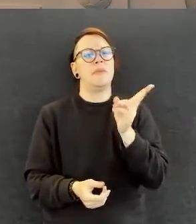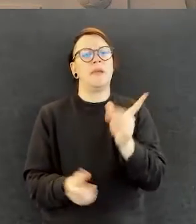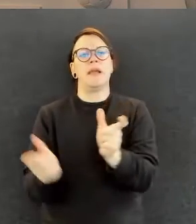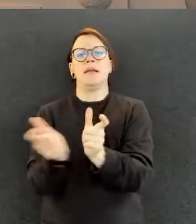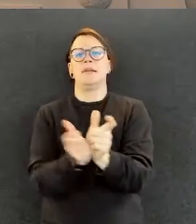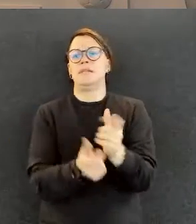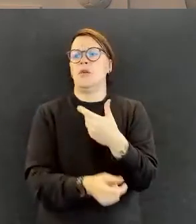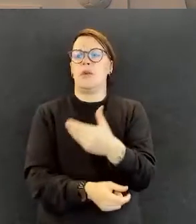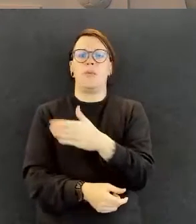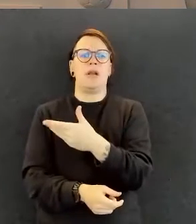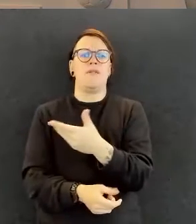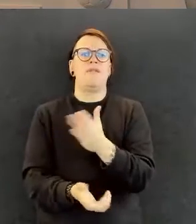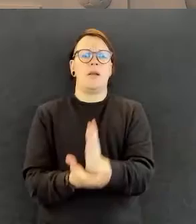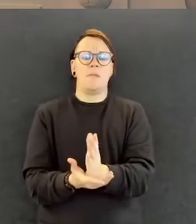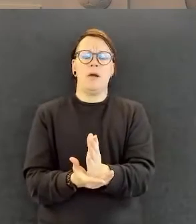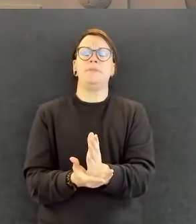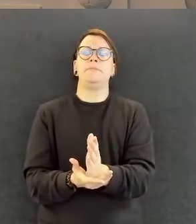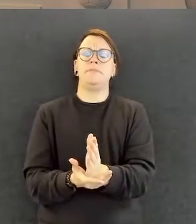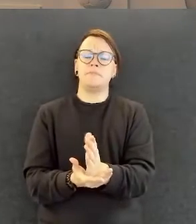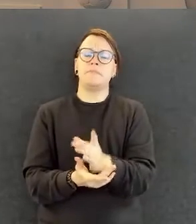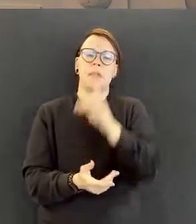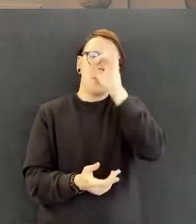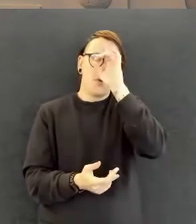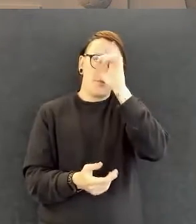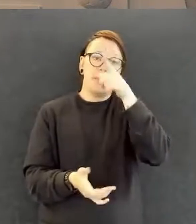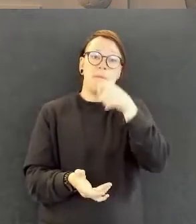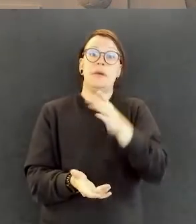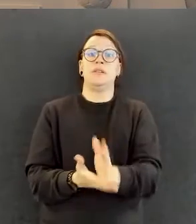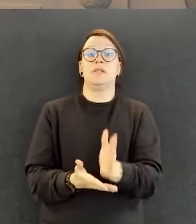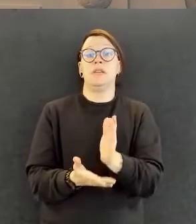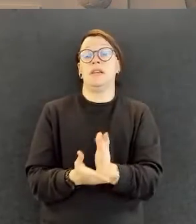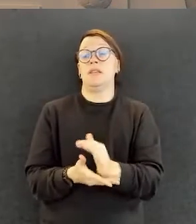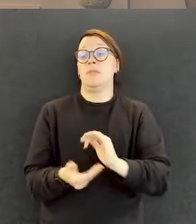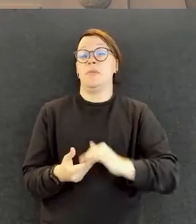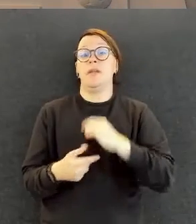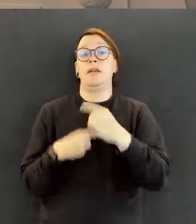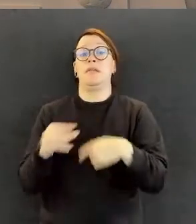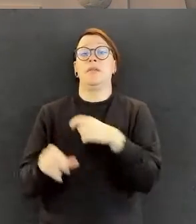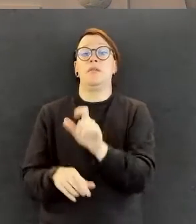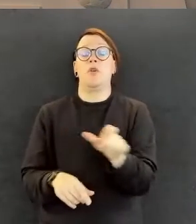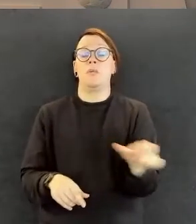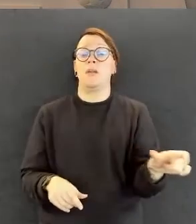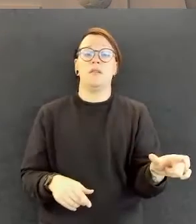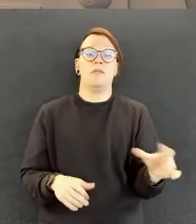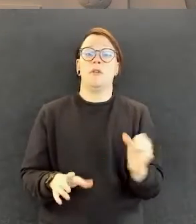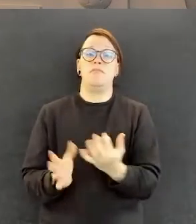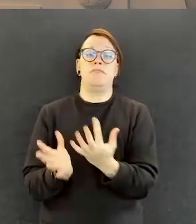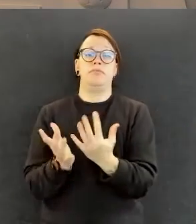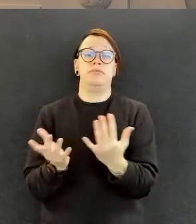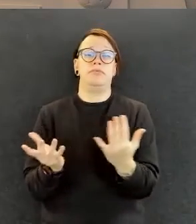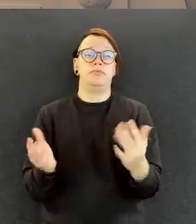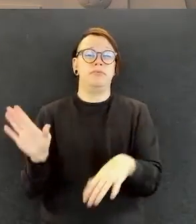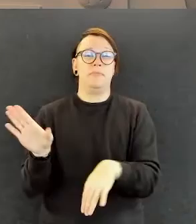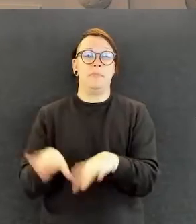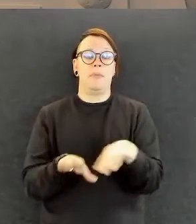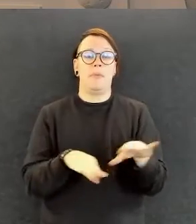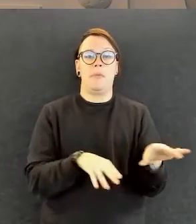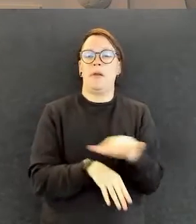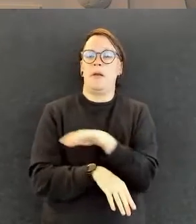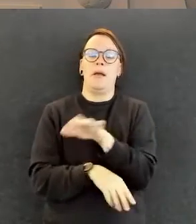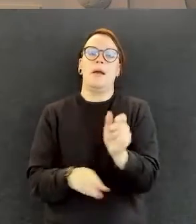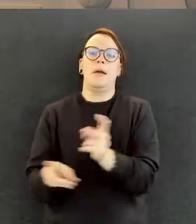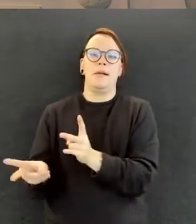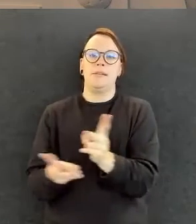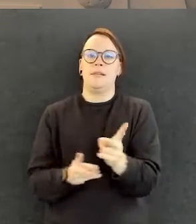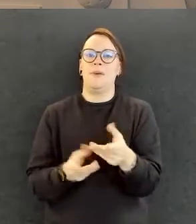toimijakenttä ehkä ei ole ihan niin homogeeninen kuin välttämättä saattaa olla, että kun mennään ylemmässä täällä järjestöpuolella, niin sitten se saattaa vähän